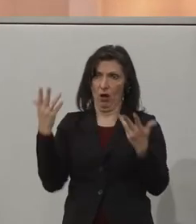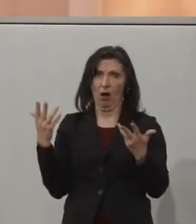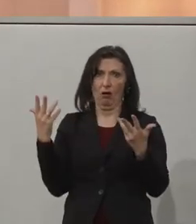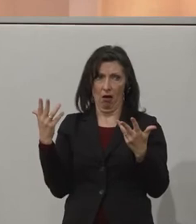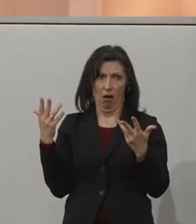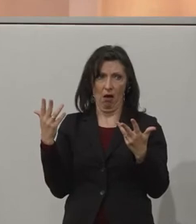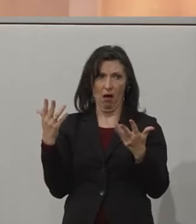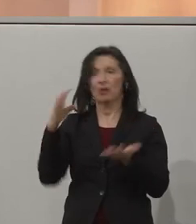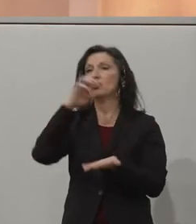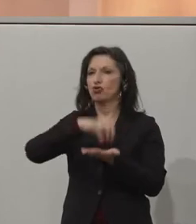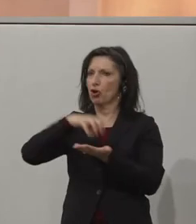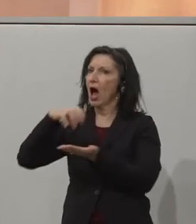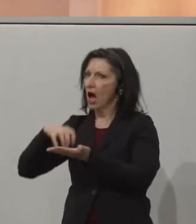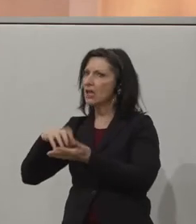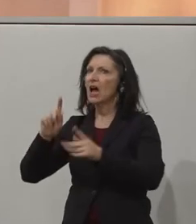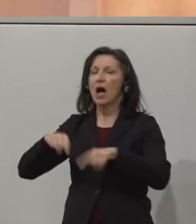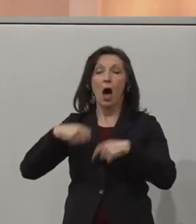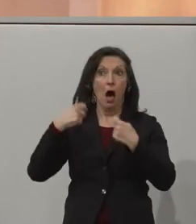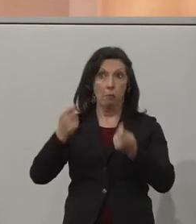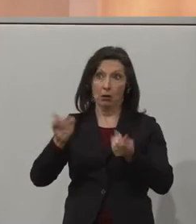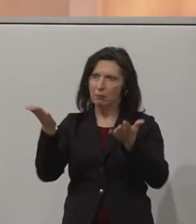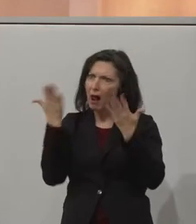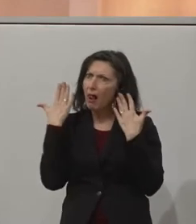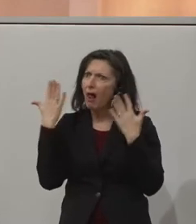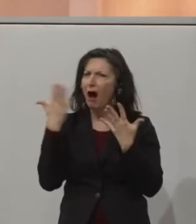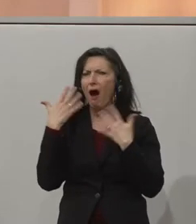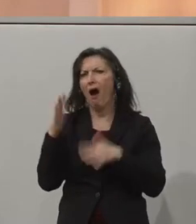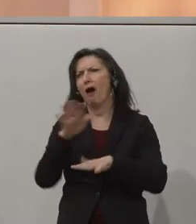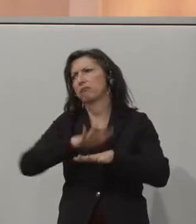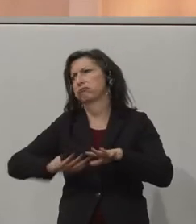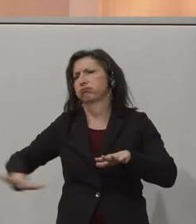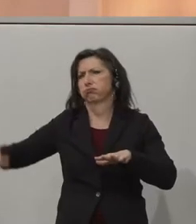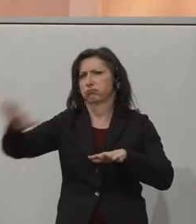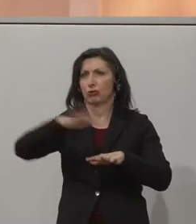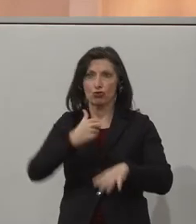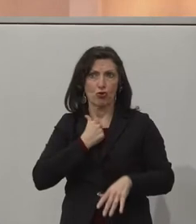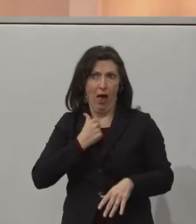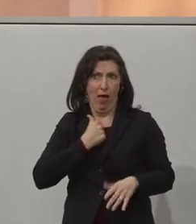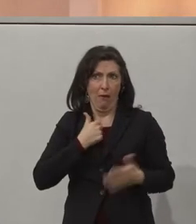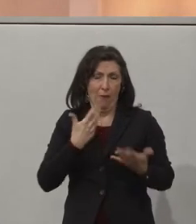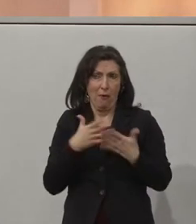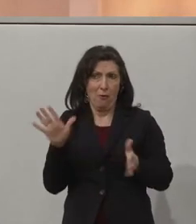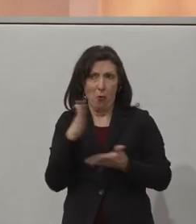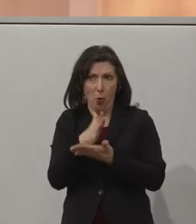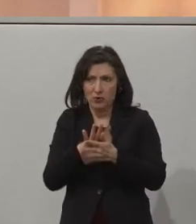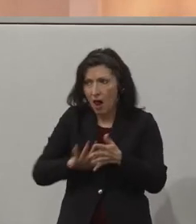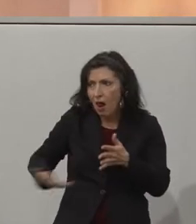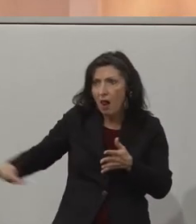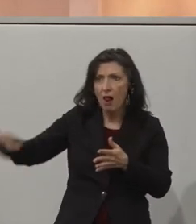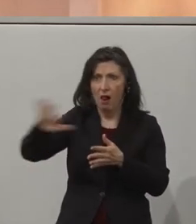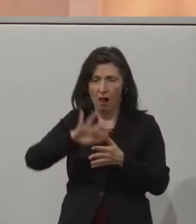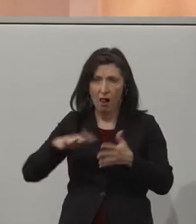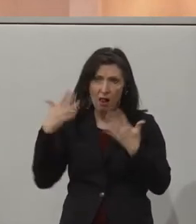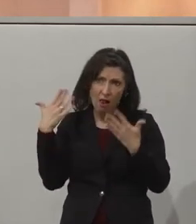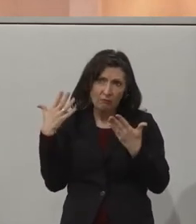großen Städten, sondern viele ländliche Regionen, so wie Teile der Steiermark, wo ich mir vorstellen kann, dass die Probleme